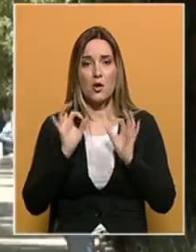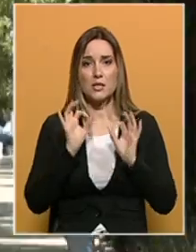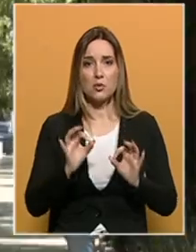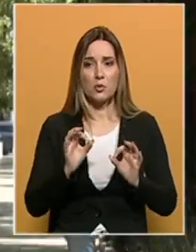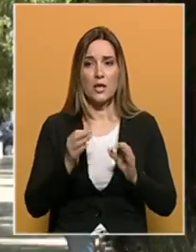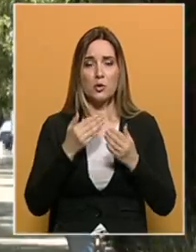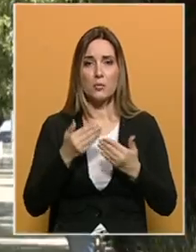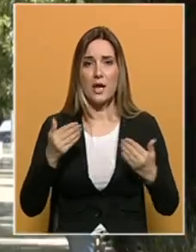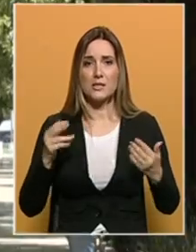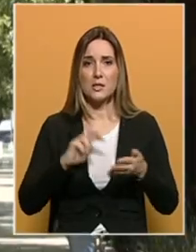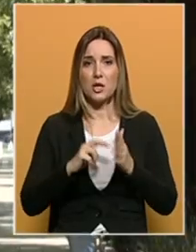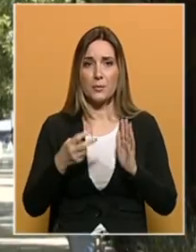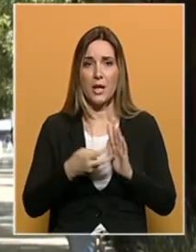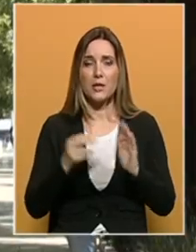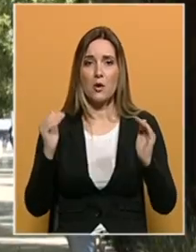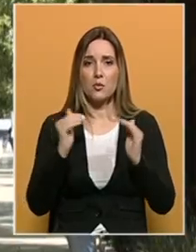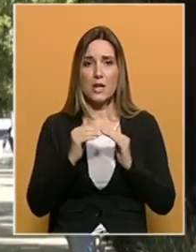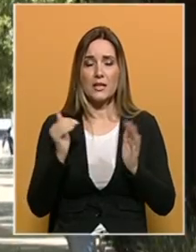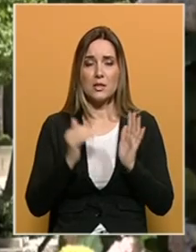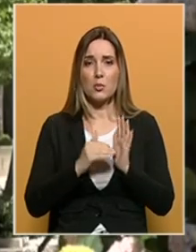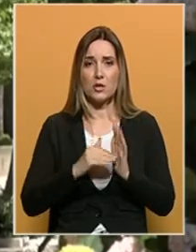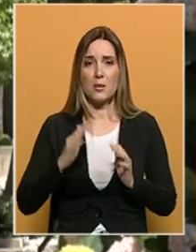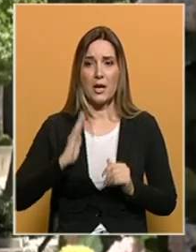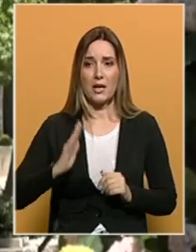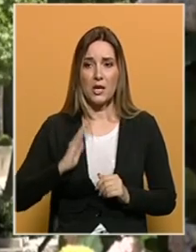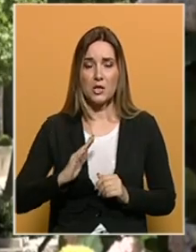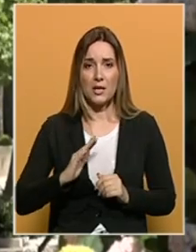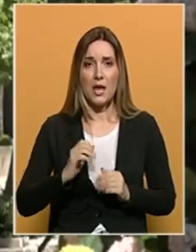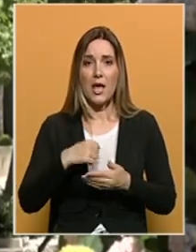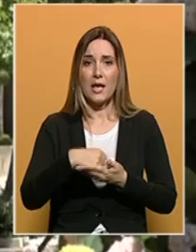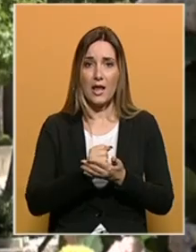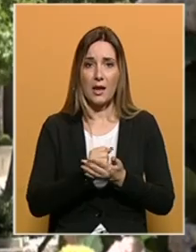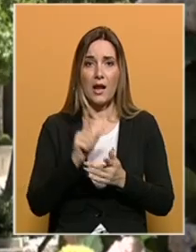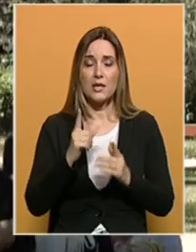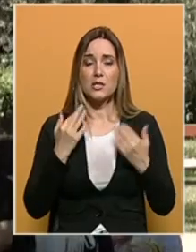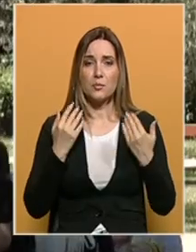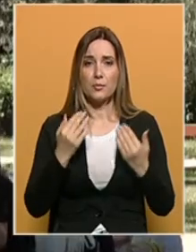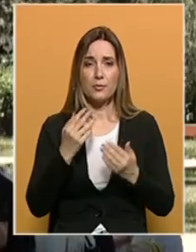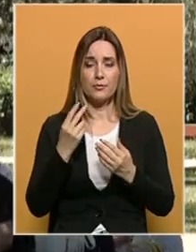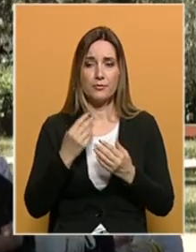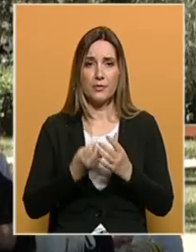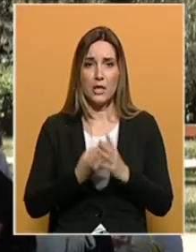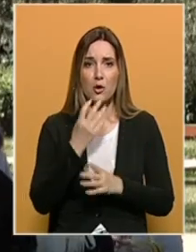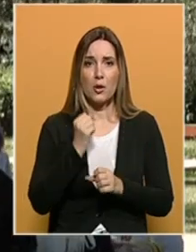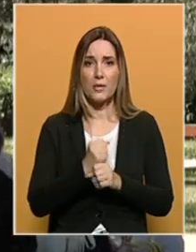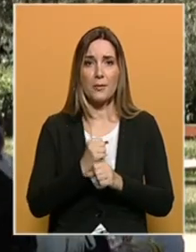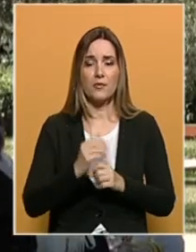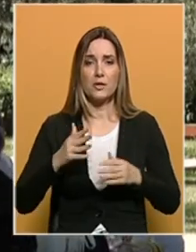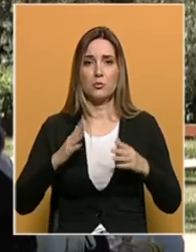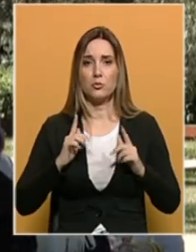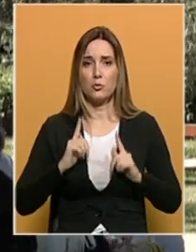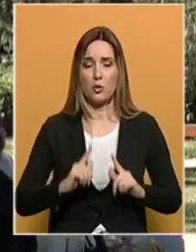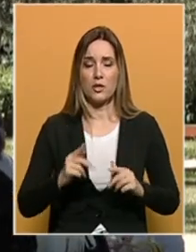urbanističke planove, uskladiti potrebe građana ilegalnim objektima, ali i s prirodom napraviti funkcionalan grad ugodnoga života.